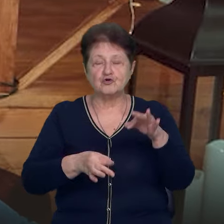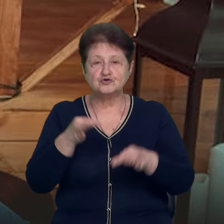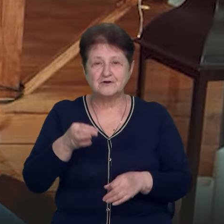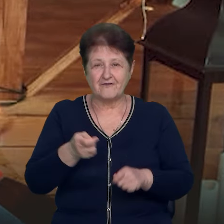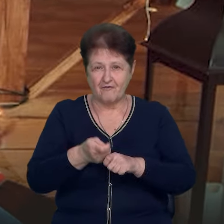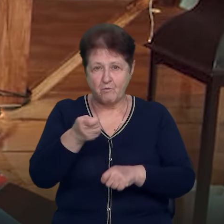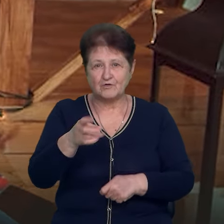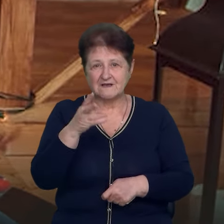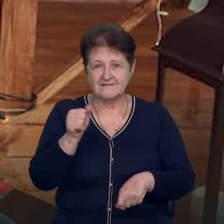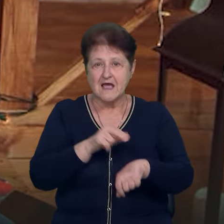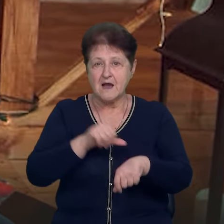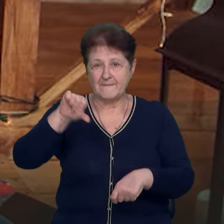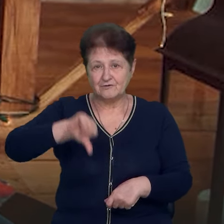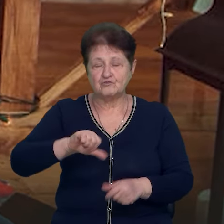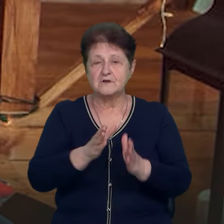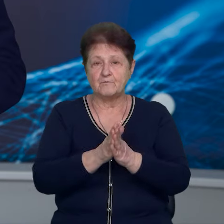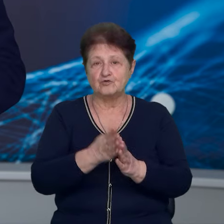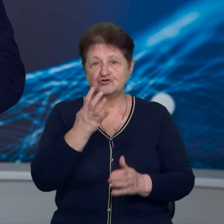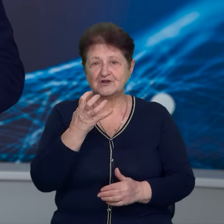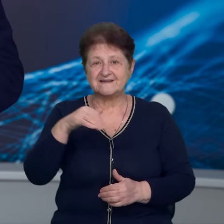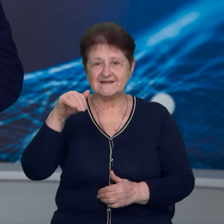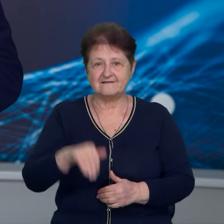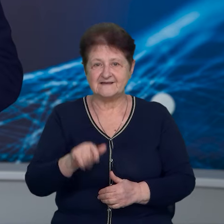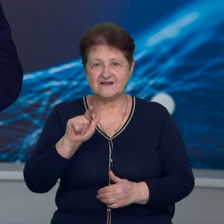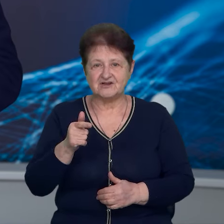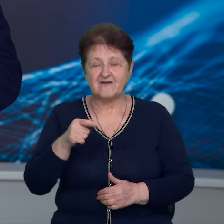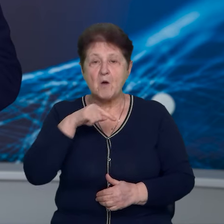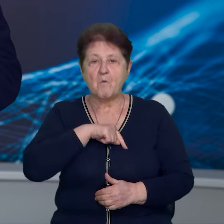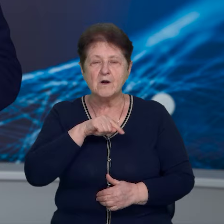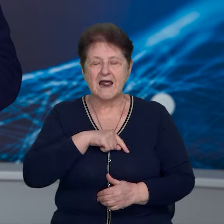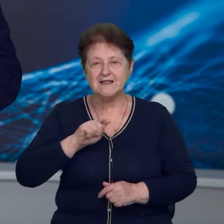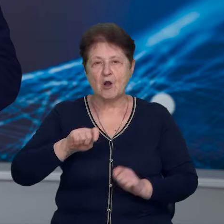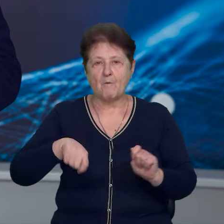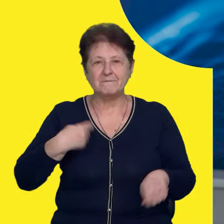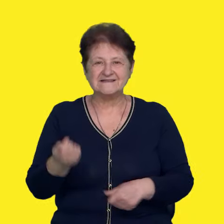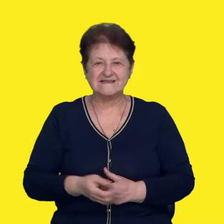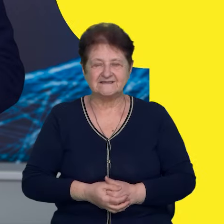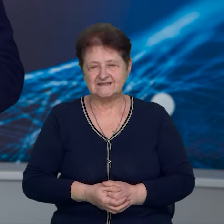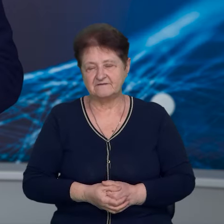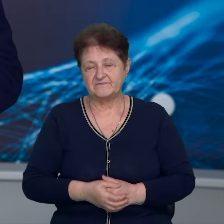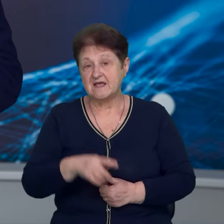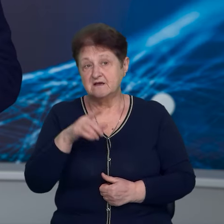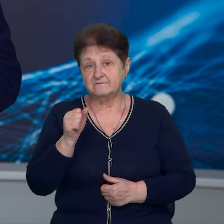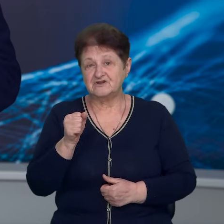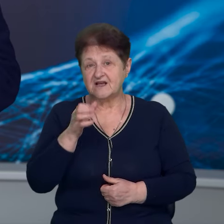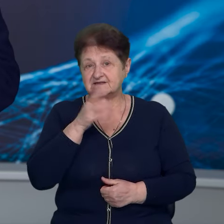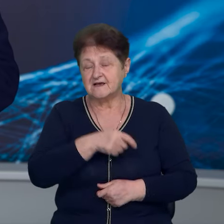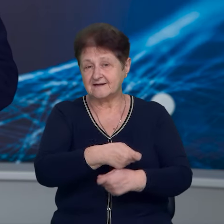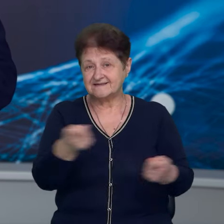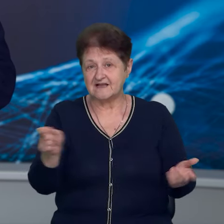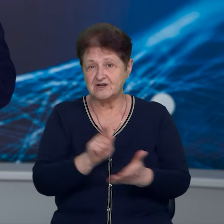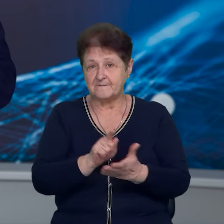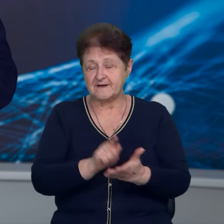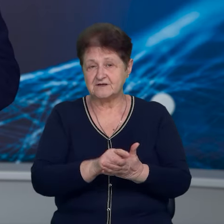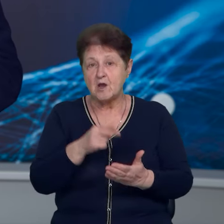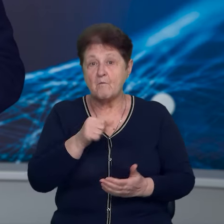цивільний позов на патрульних і просить майже 400 тисяч гривень моральної компенсації. Під час роздачі пенсій по